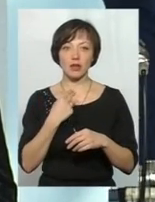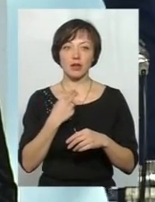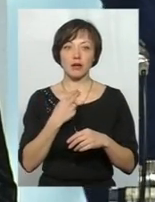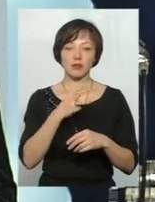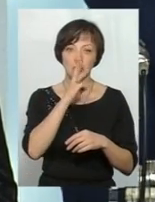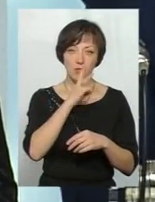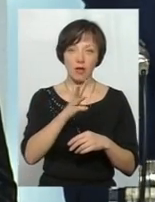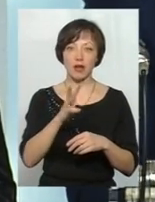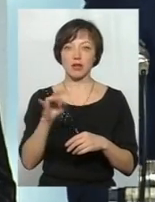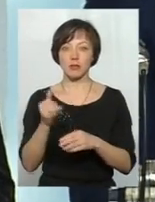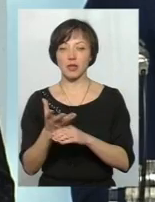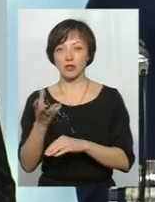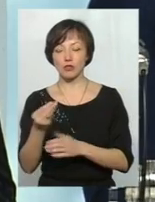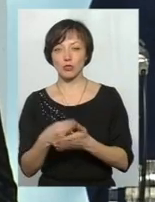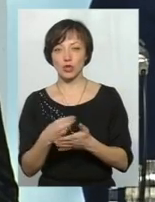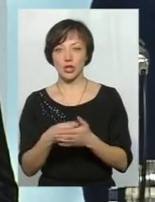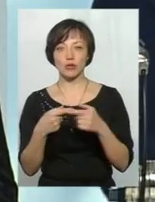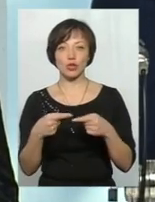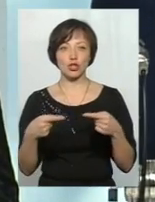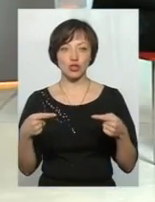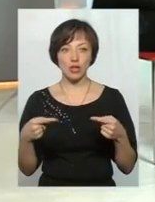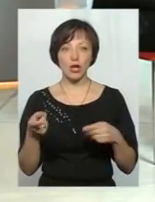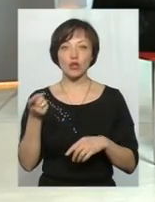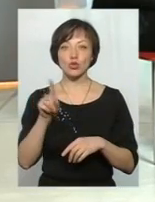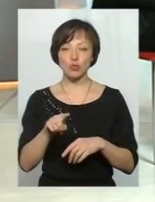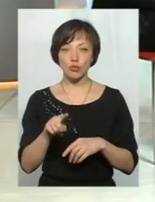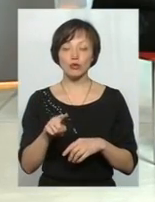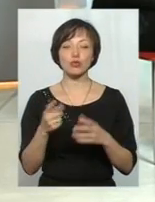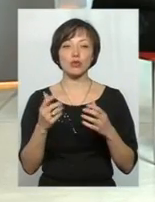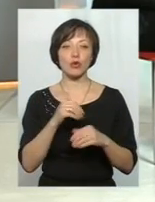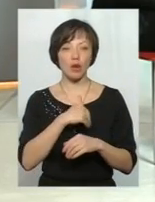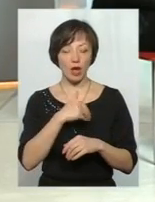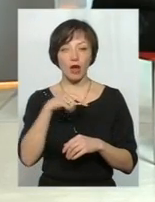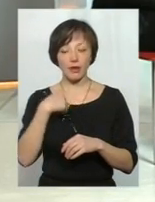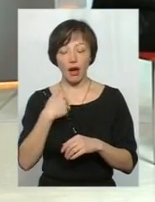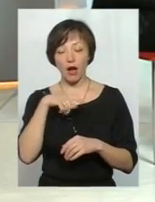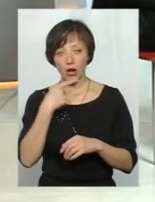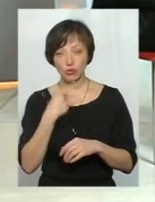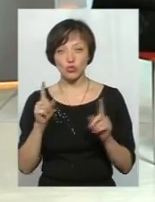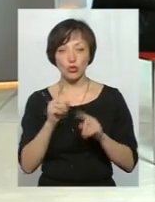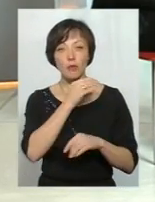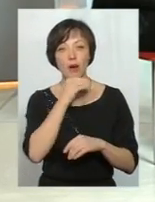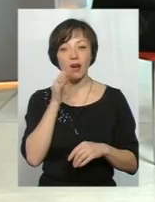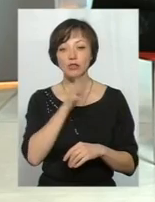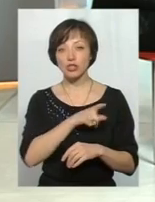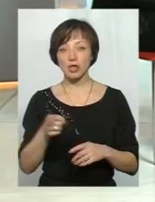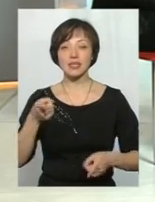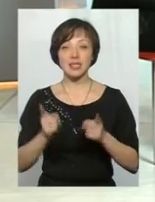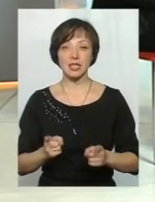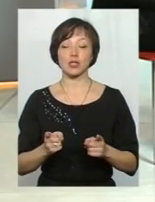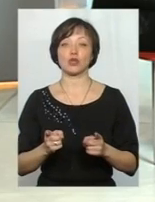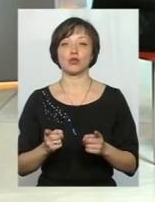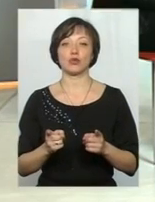заплаті, так і платежів до бюджету і інше. Тому я кажу, що багато часу, дійсно, як